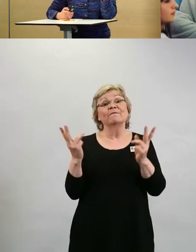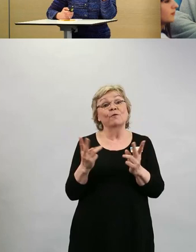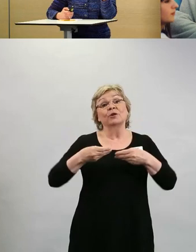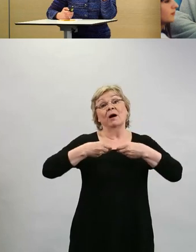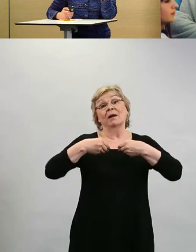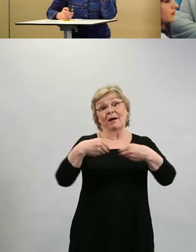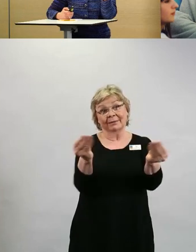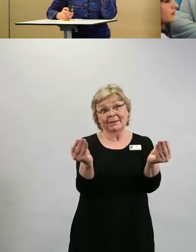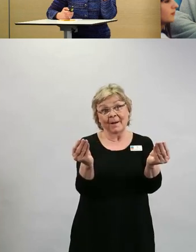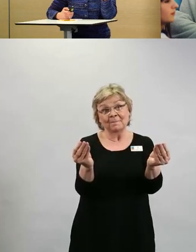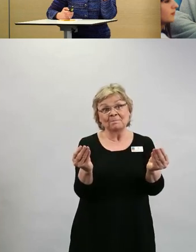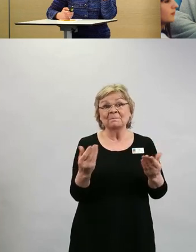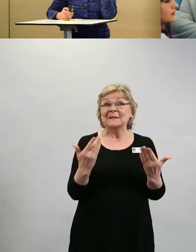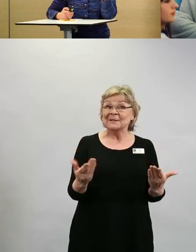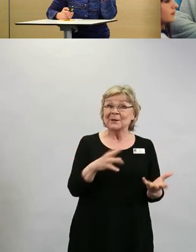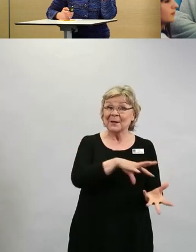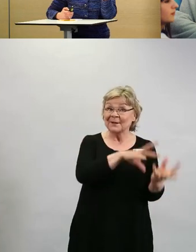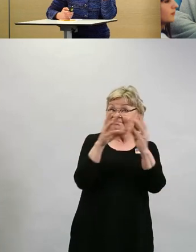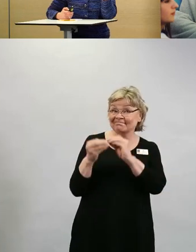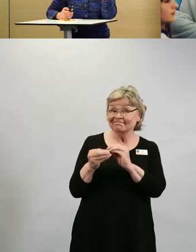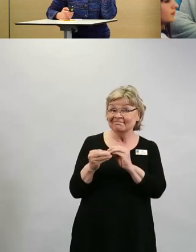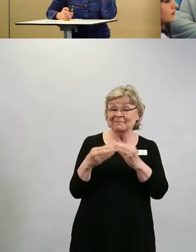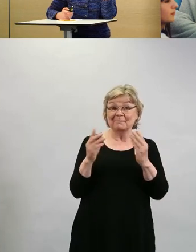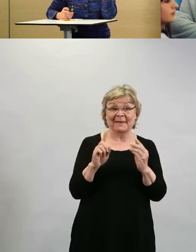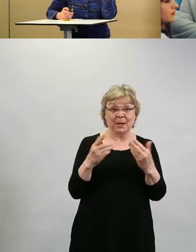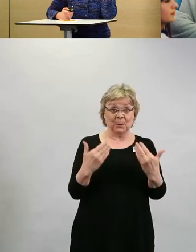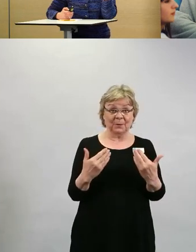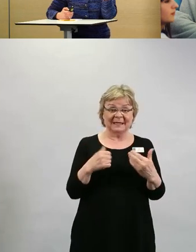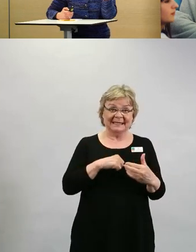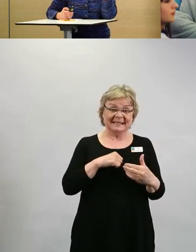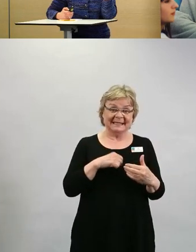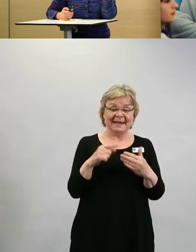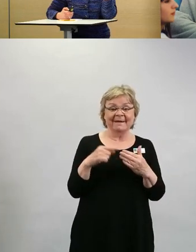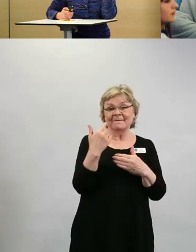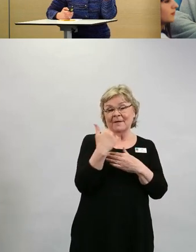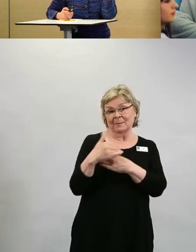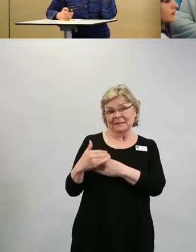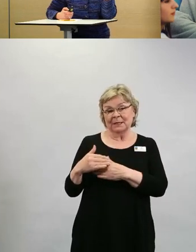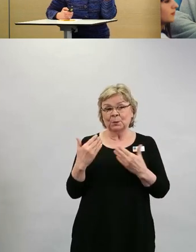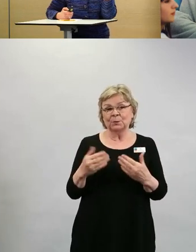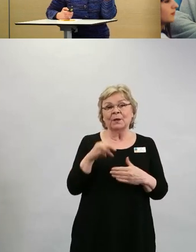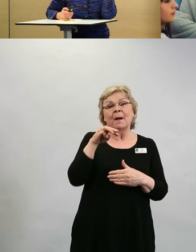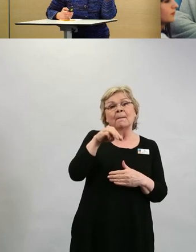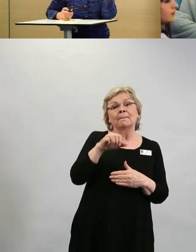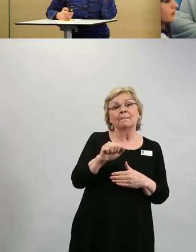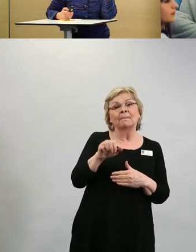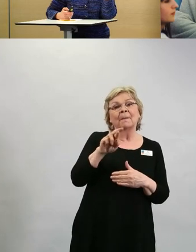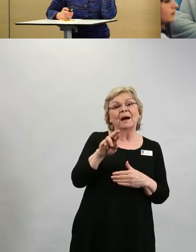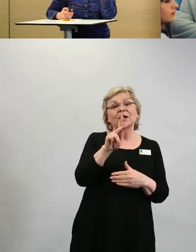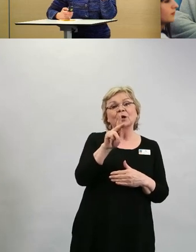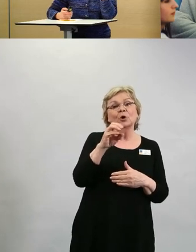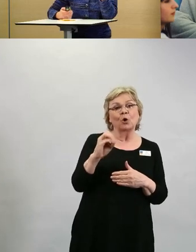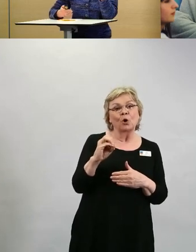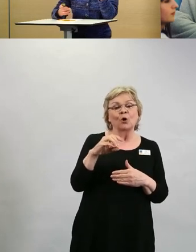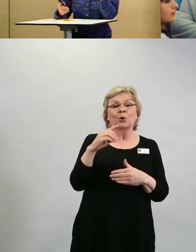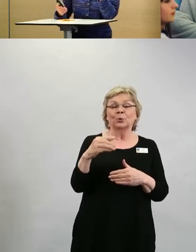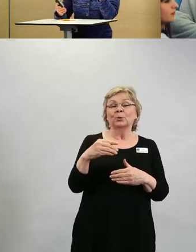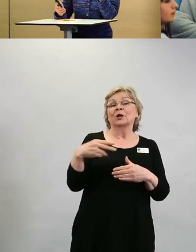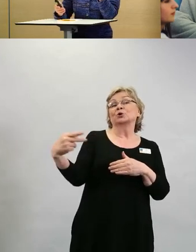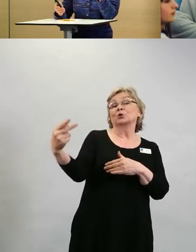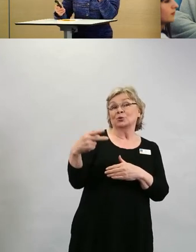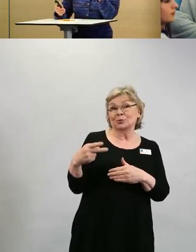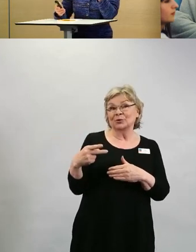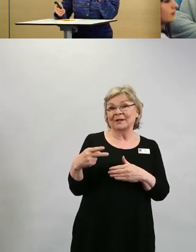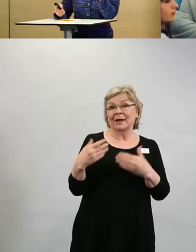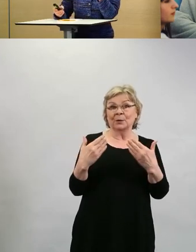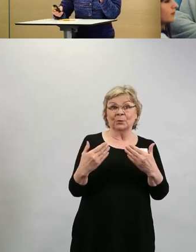Siinäpä oli kaikki, mitä olin valmistanut ja varmaan otetaan sitten Marko sieltä kysymyksiä, mitä on tullut lisää. mihin näissä ei